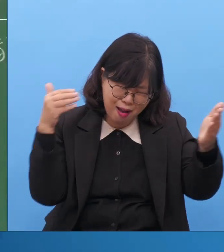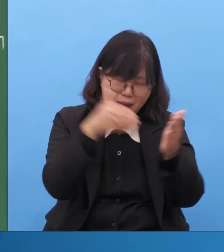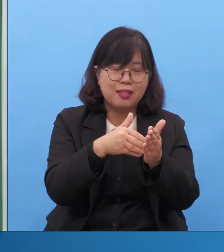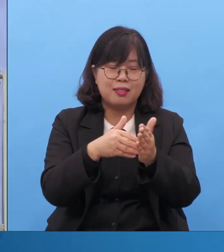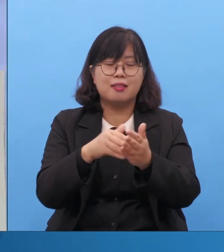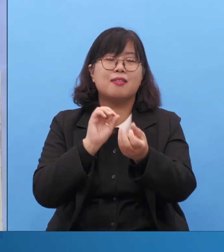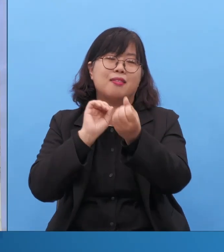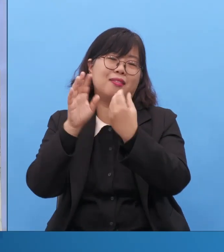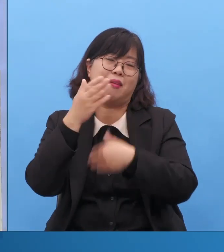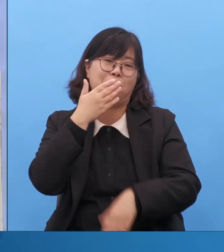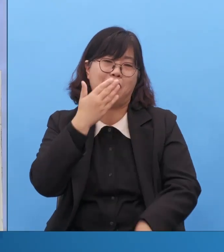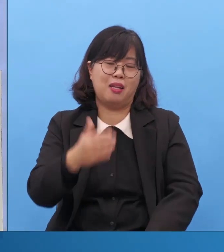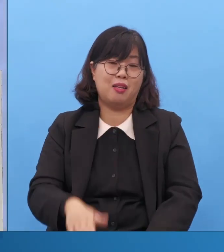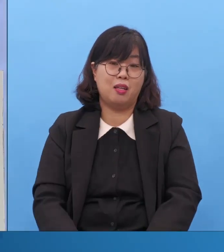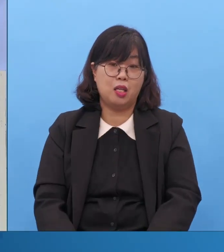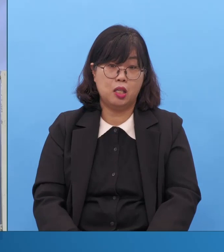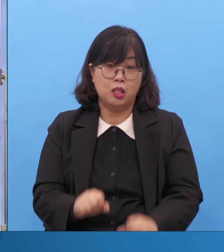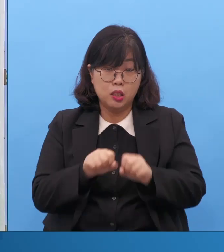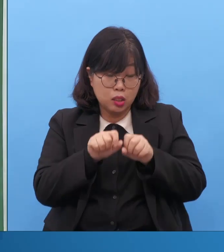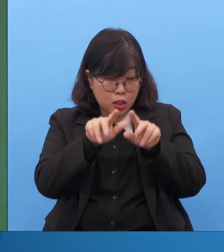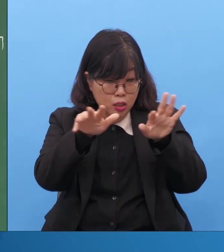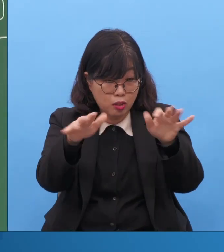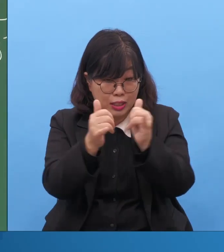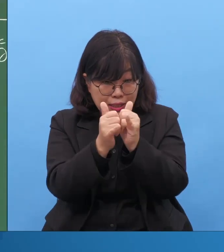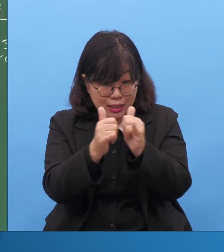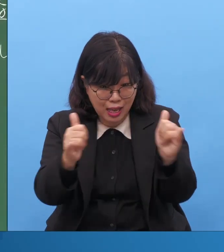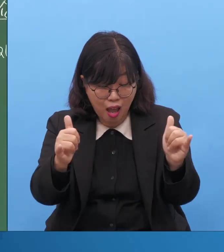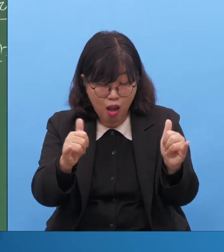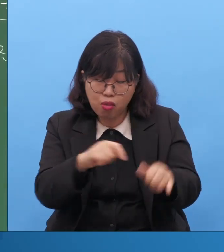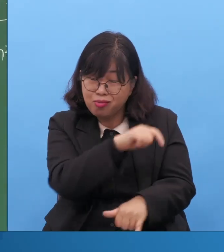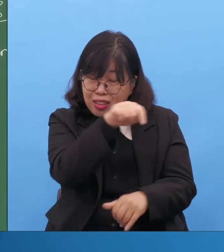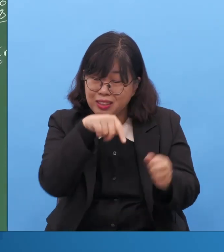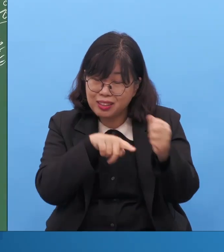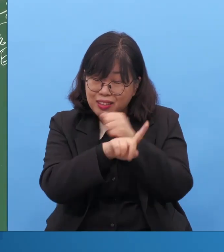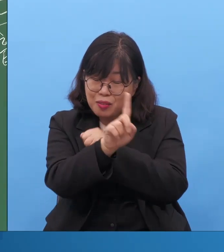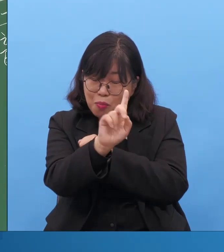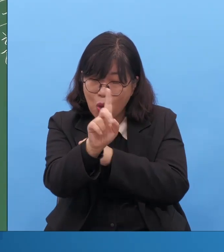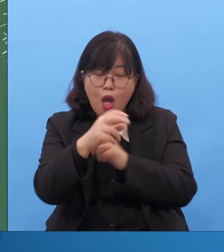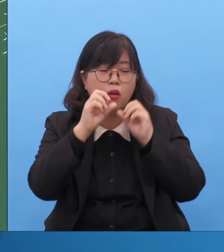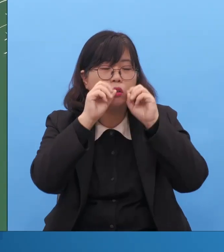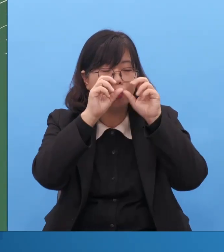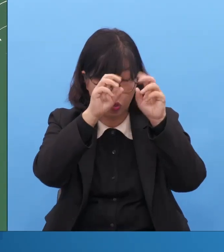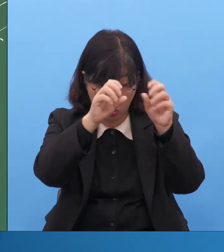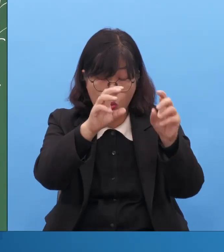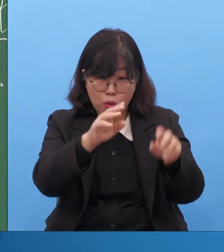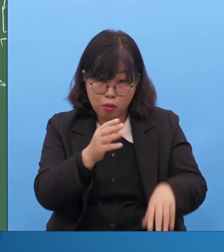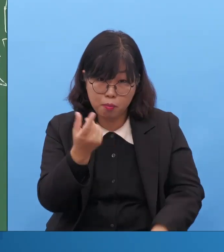헛어진 자들. 도대체 헛어진 자들에게 일어나는 파수망은 뭡니까?